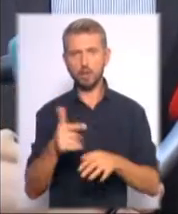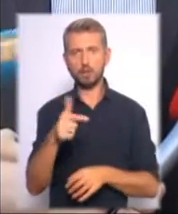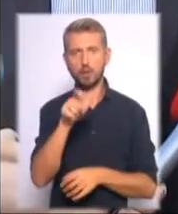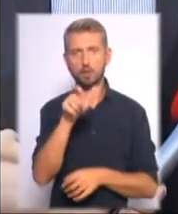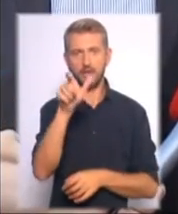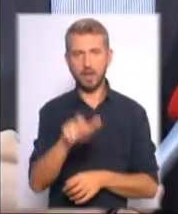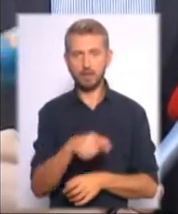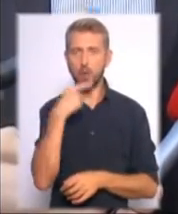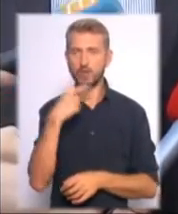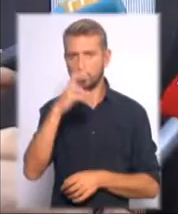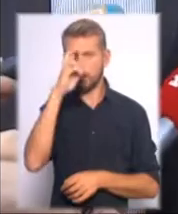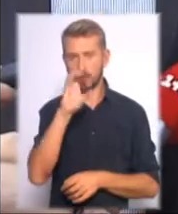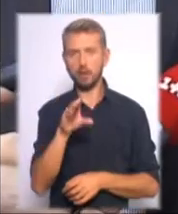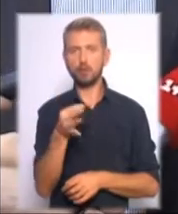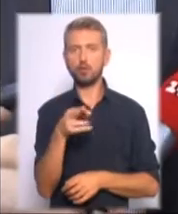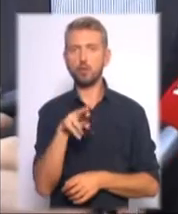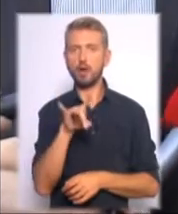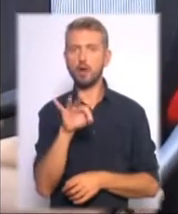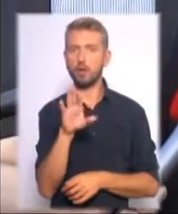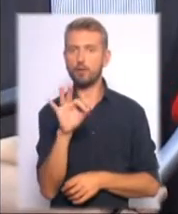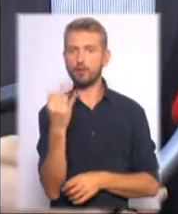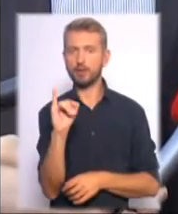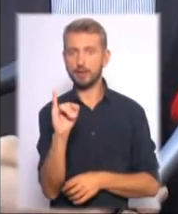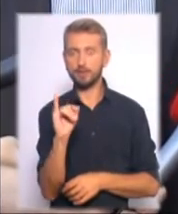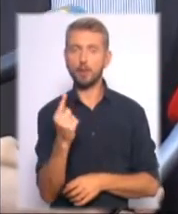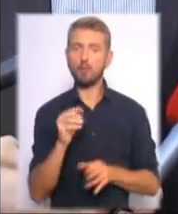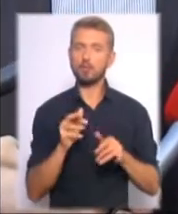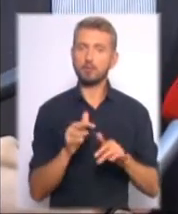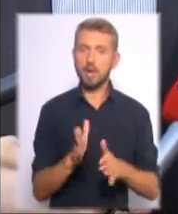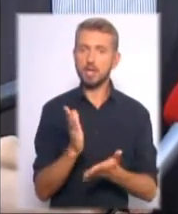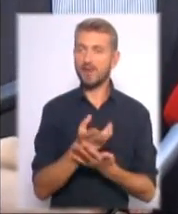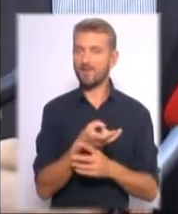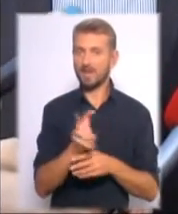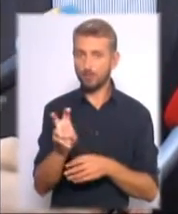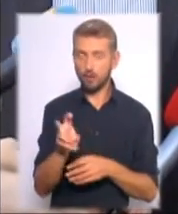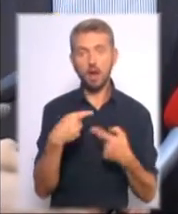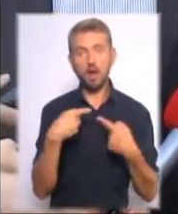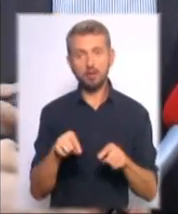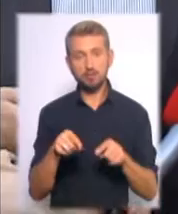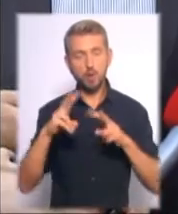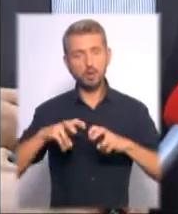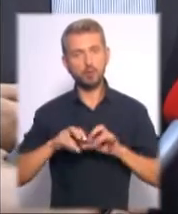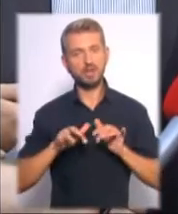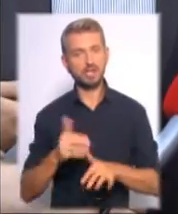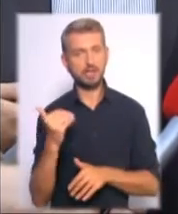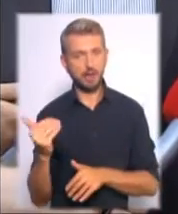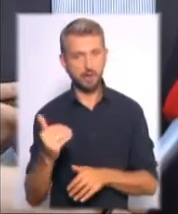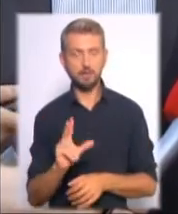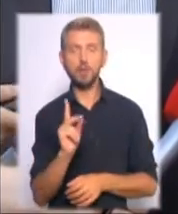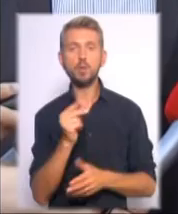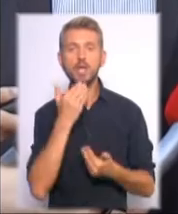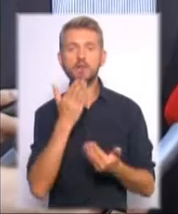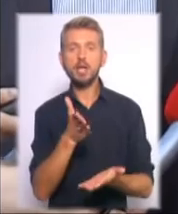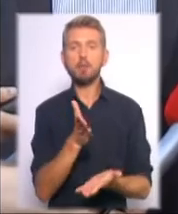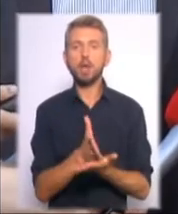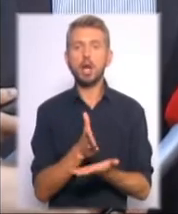Російської Федерації Столярової, оскільки одна річ це є видворення, а друга річ розслідувати діяльність. Другое звернення